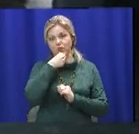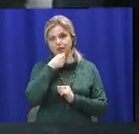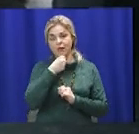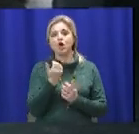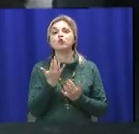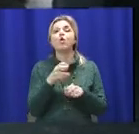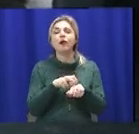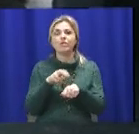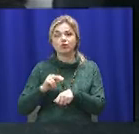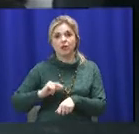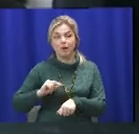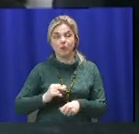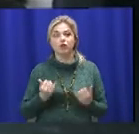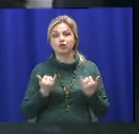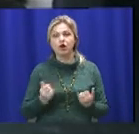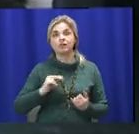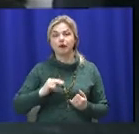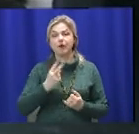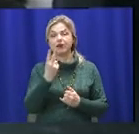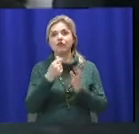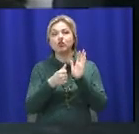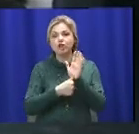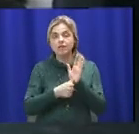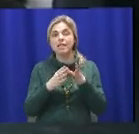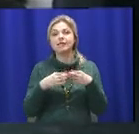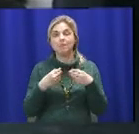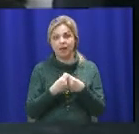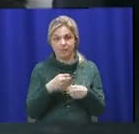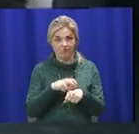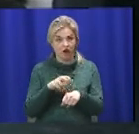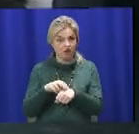працює? На даний момент у нас працює 26 семейних врачей.